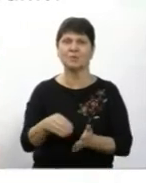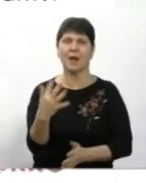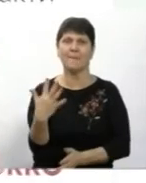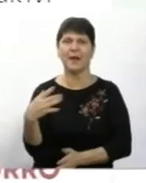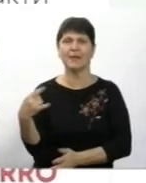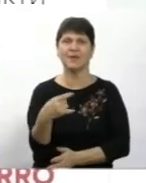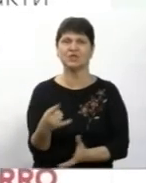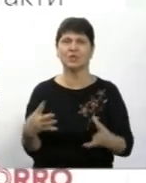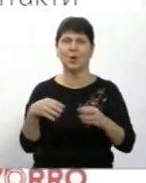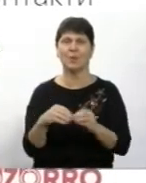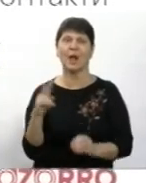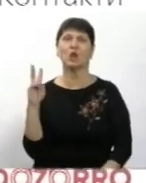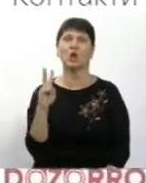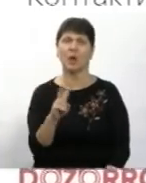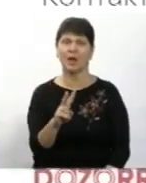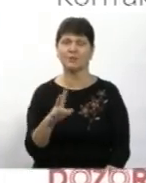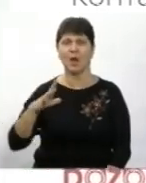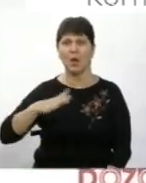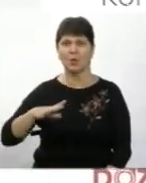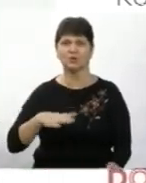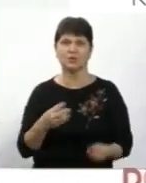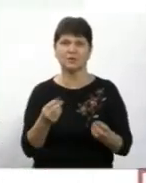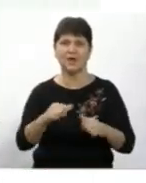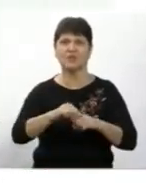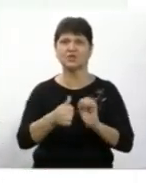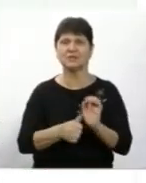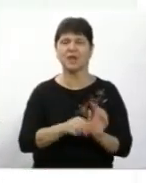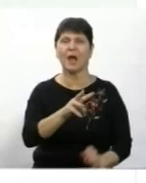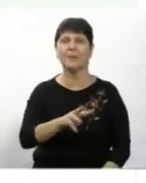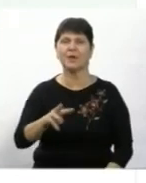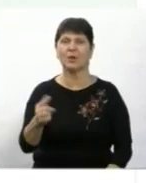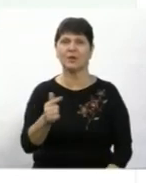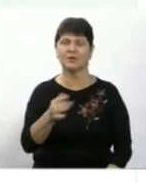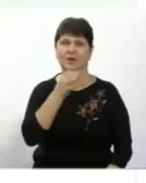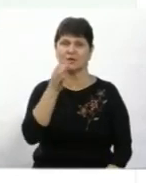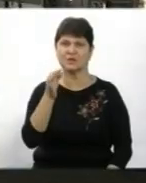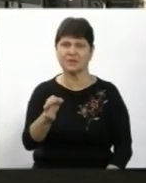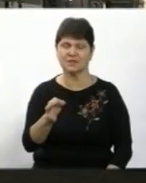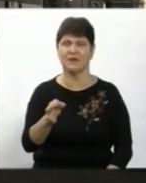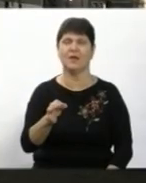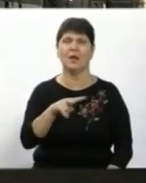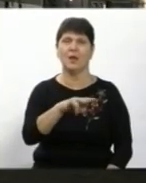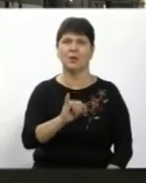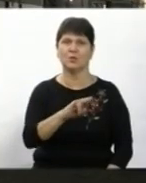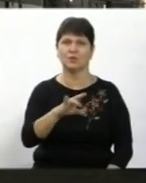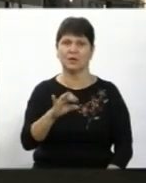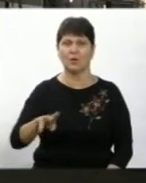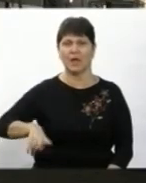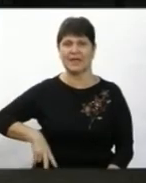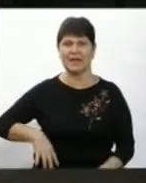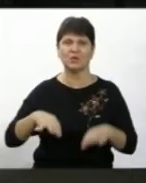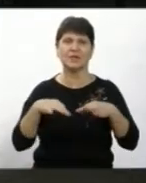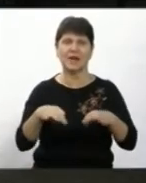машинокомплексів тролейбуса Очікувана вартість 16 млн грн, як розповів Суспільному Михайло Луценко, директор